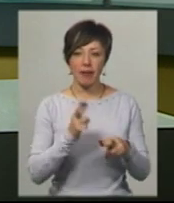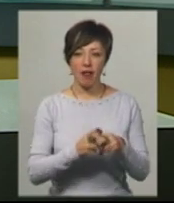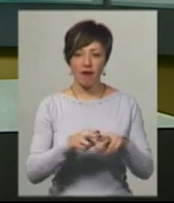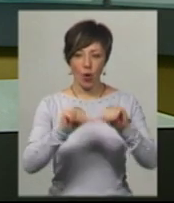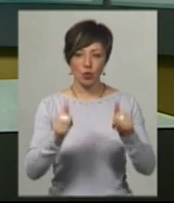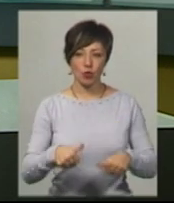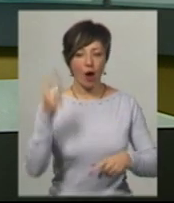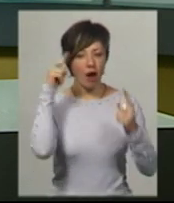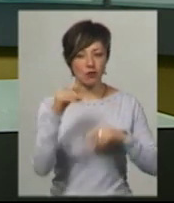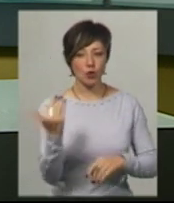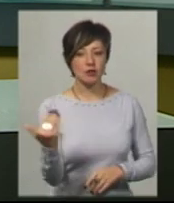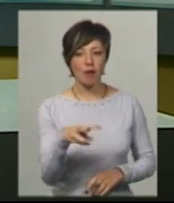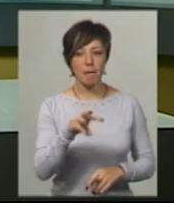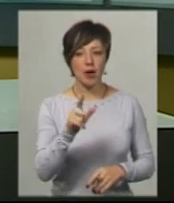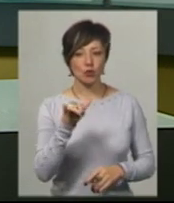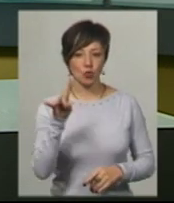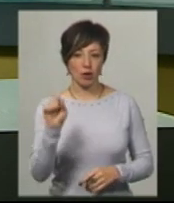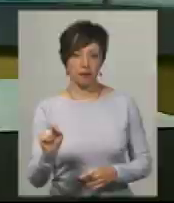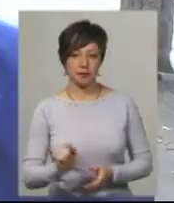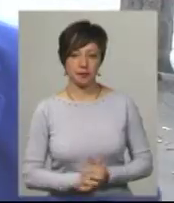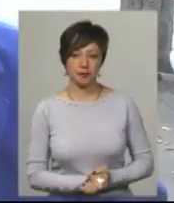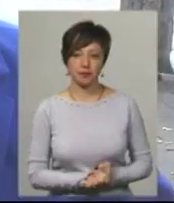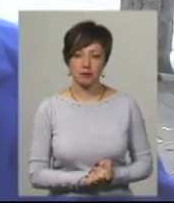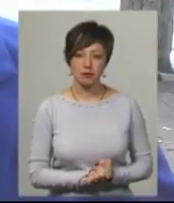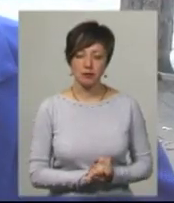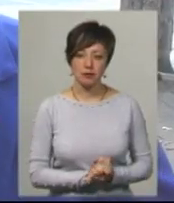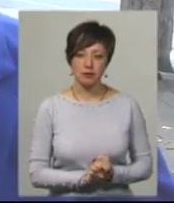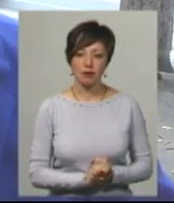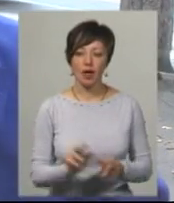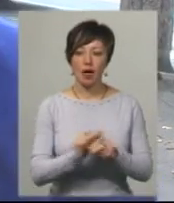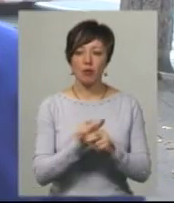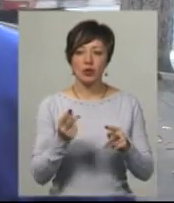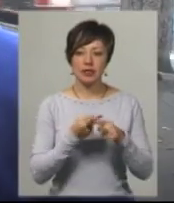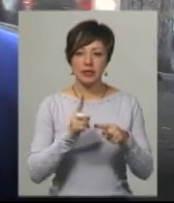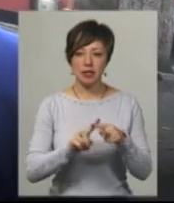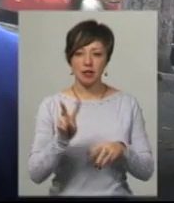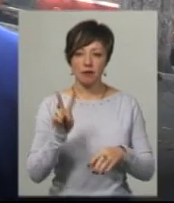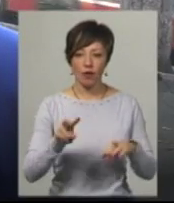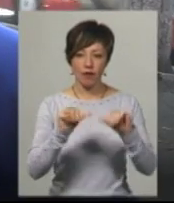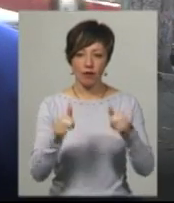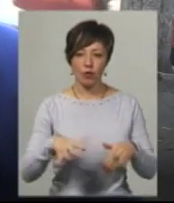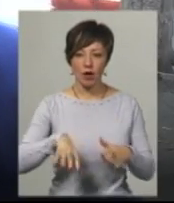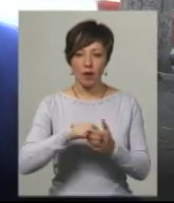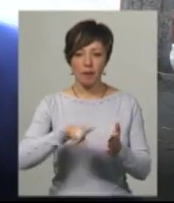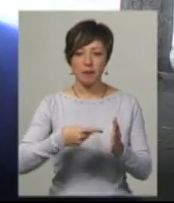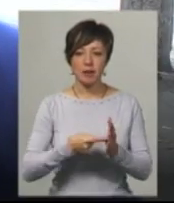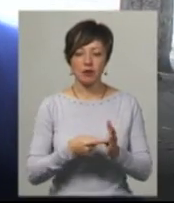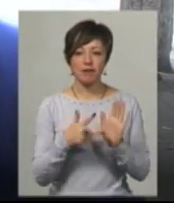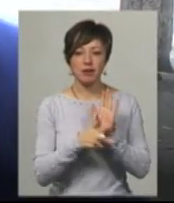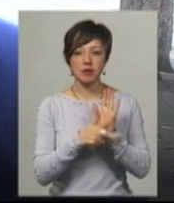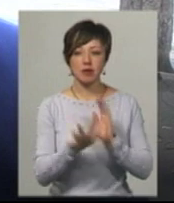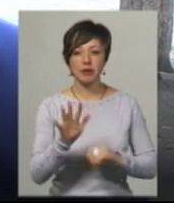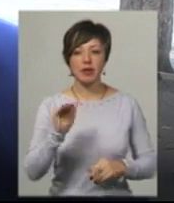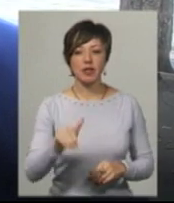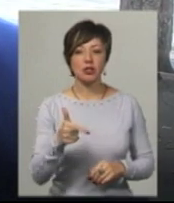авторства Миколи Мазура. Ремонт цих двох фігурок обійдеться місту в 85